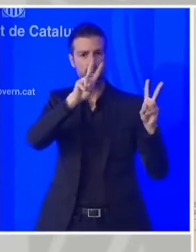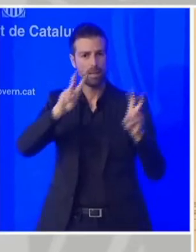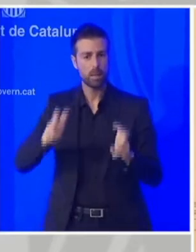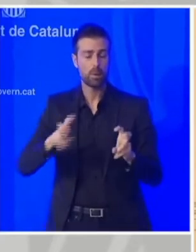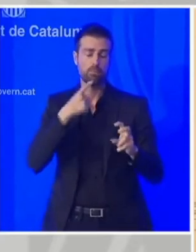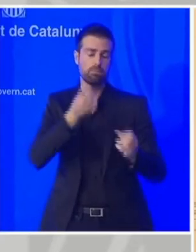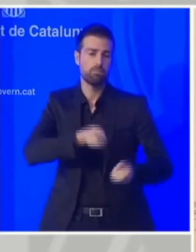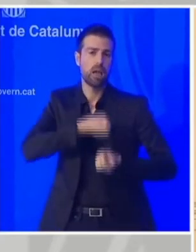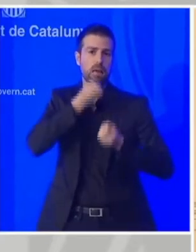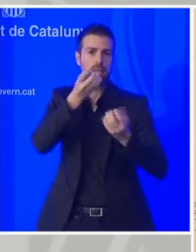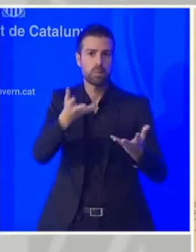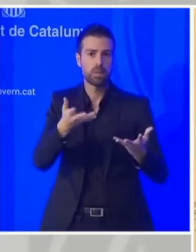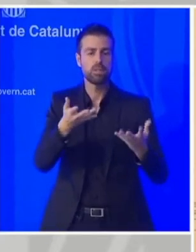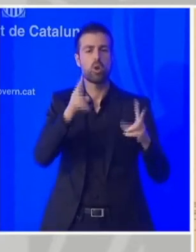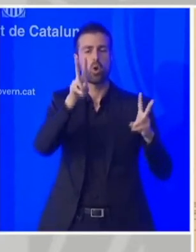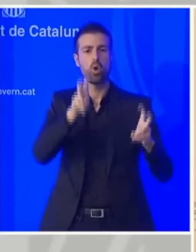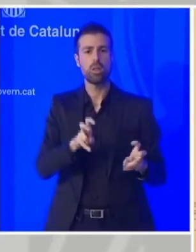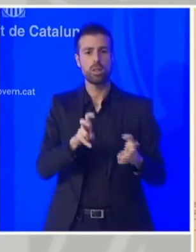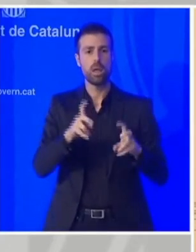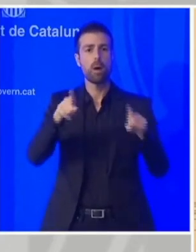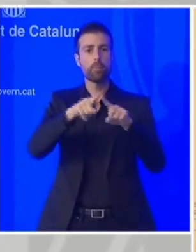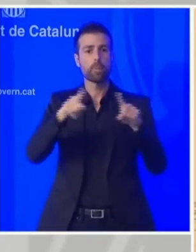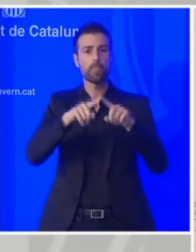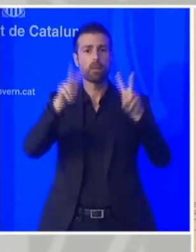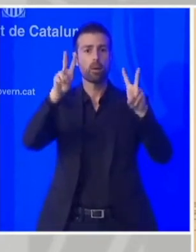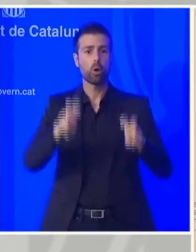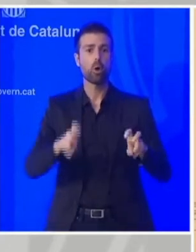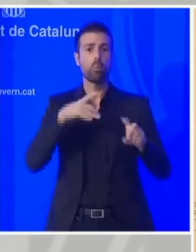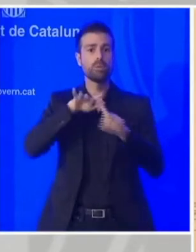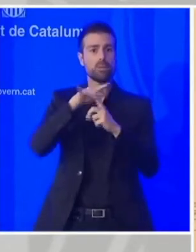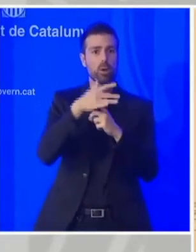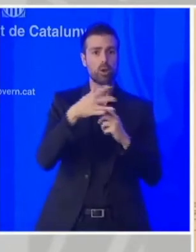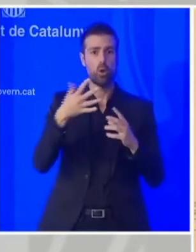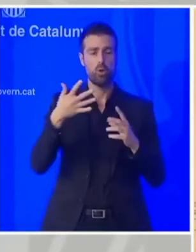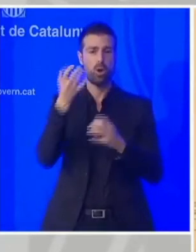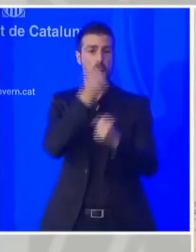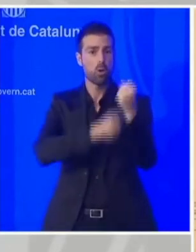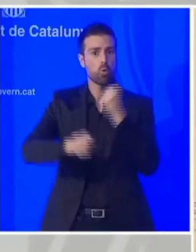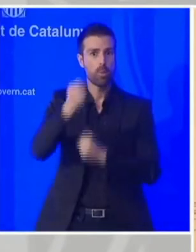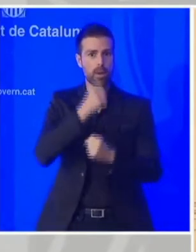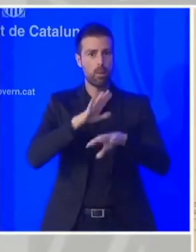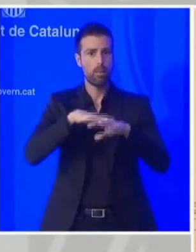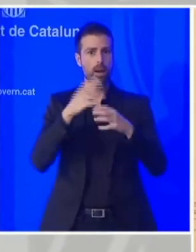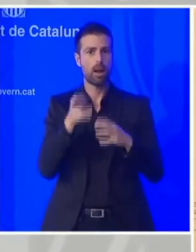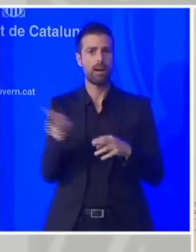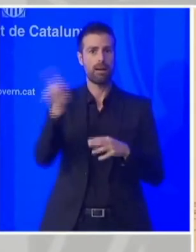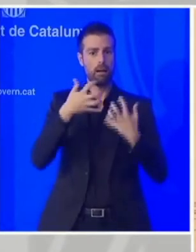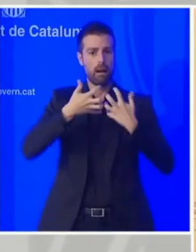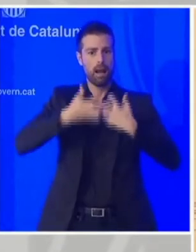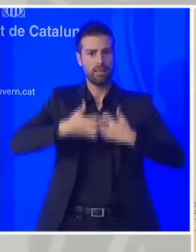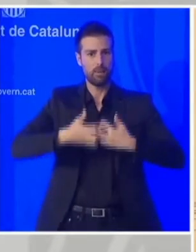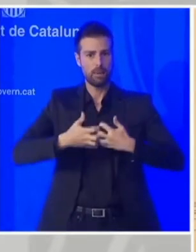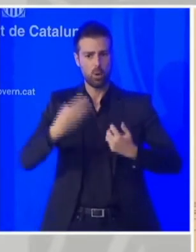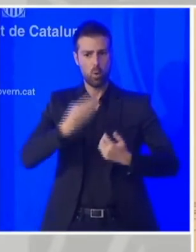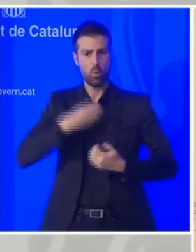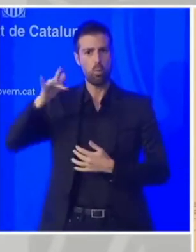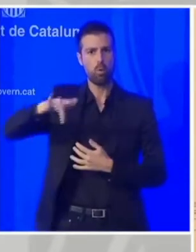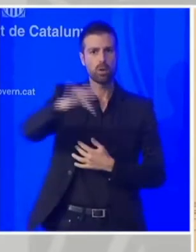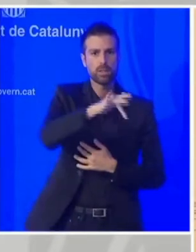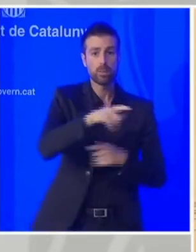expressió considerable les isentes municipals amb un punt de reactivació des dels municipalisme, com a